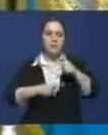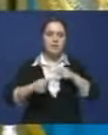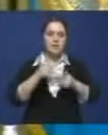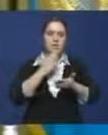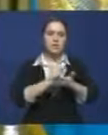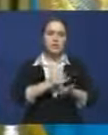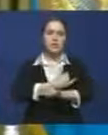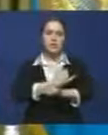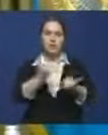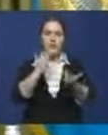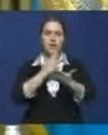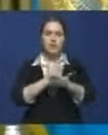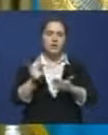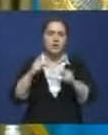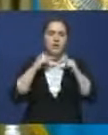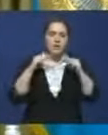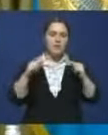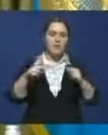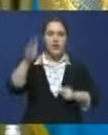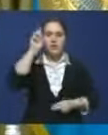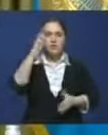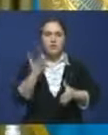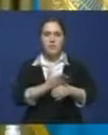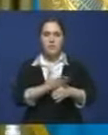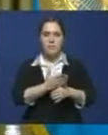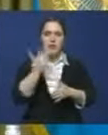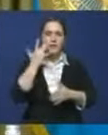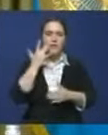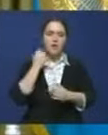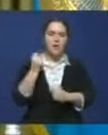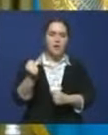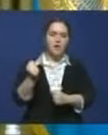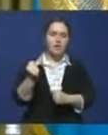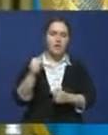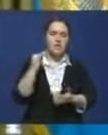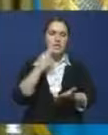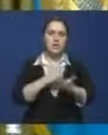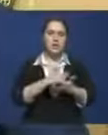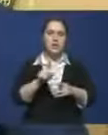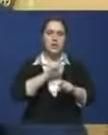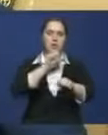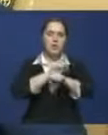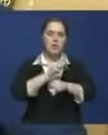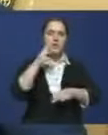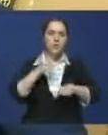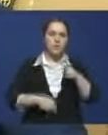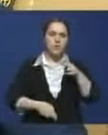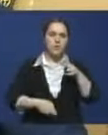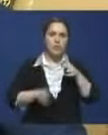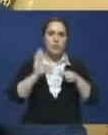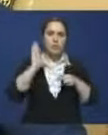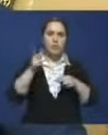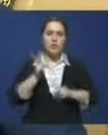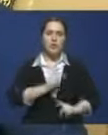огромные значения, государство помогает, поддерживает, моратория закончится, надо к этому